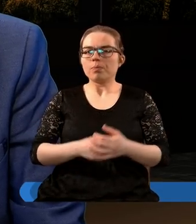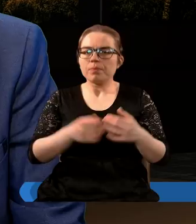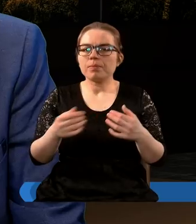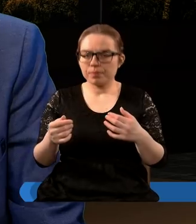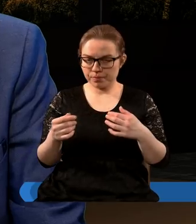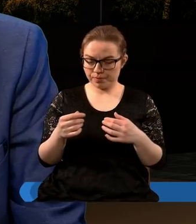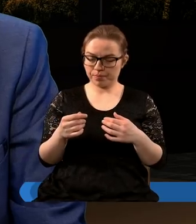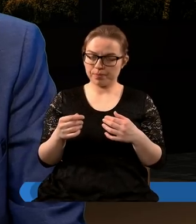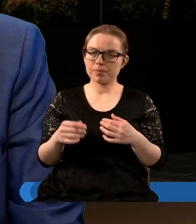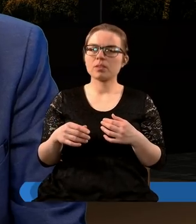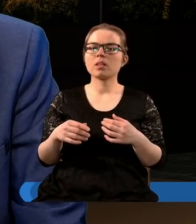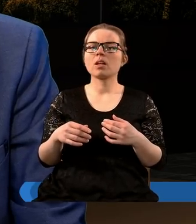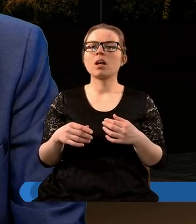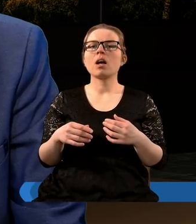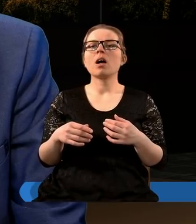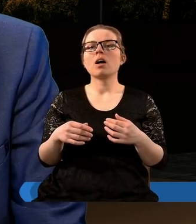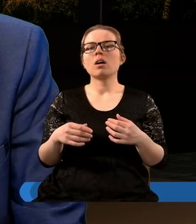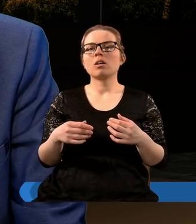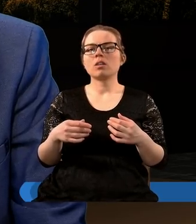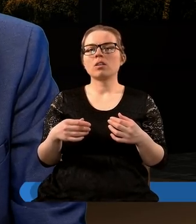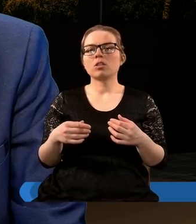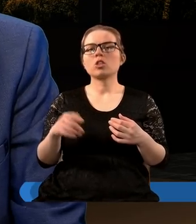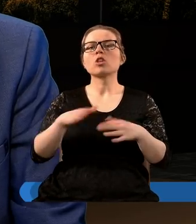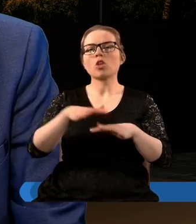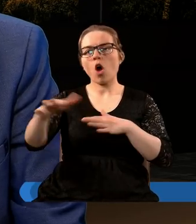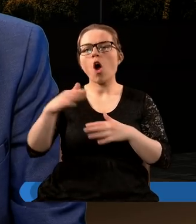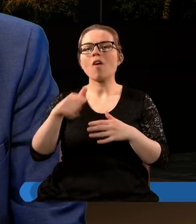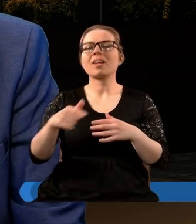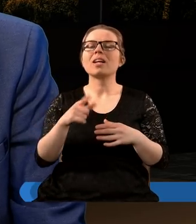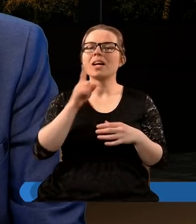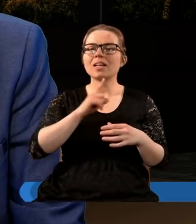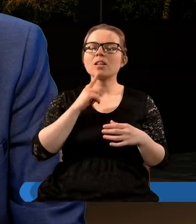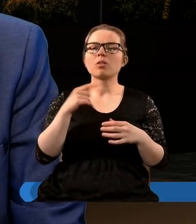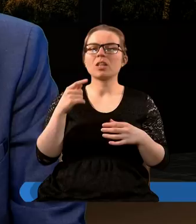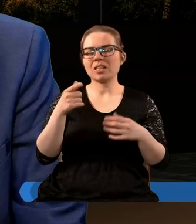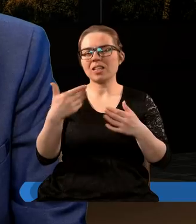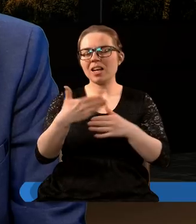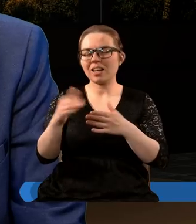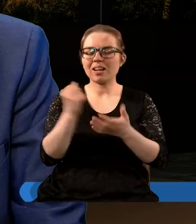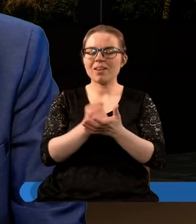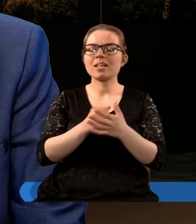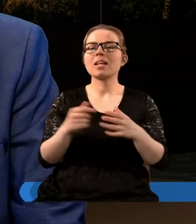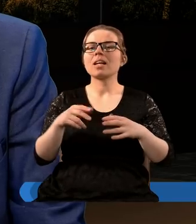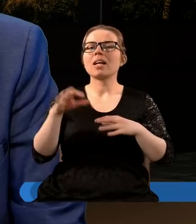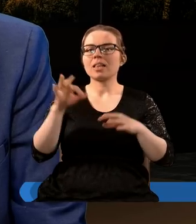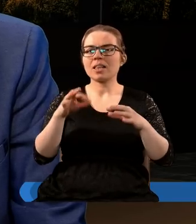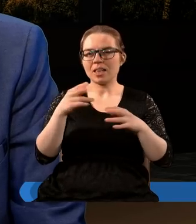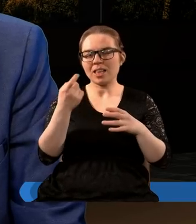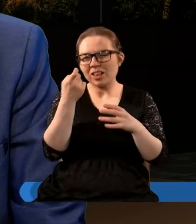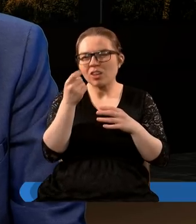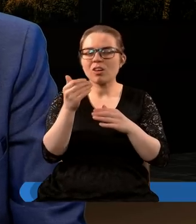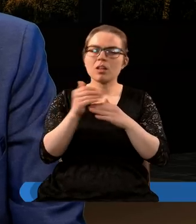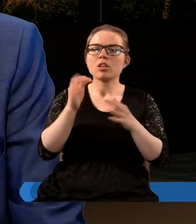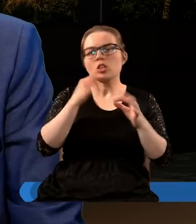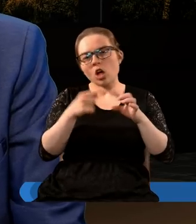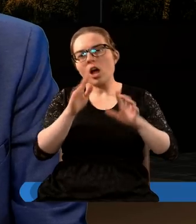tworowi religijno-politycznemu jakiegoś takiego ważniejszego znaczenia na razie jeszcze tylko